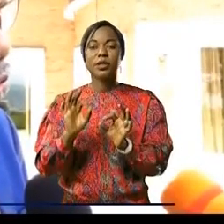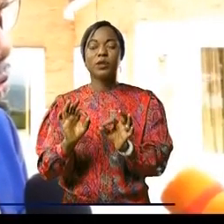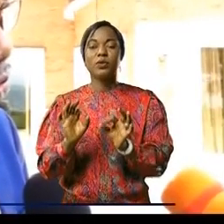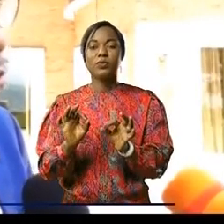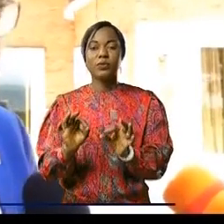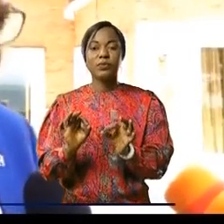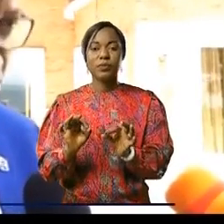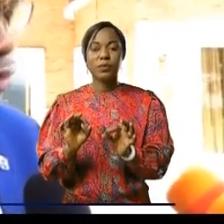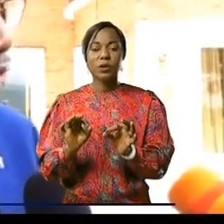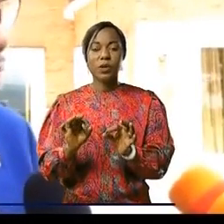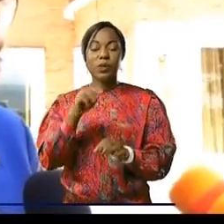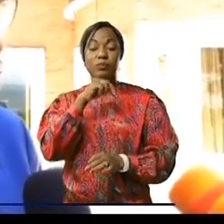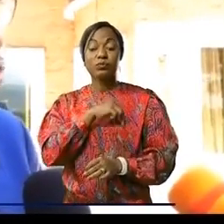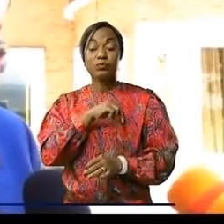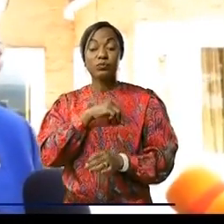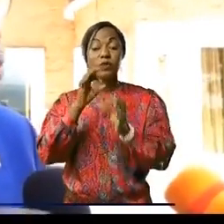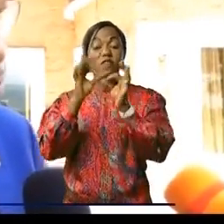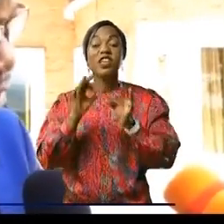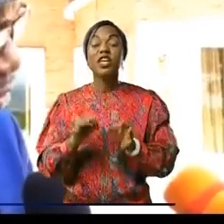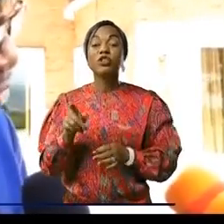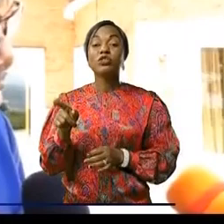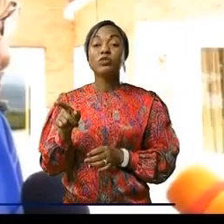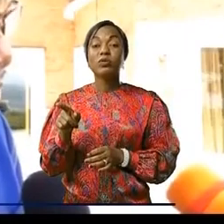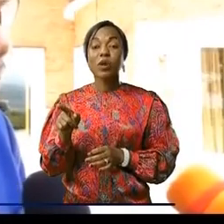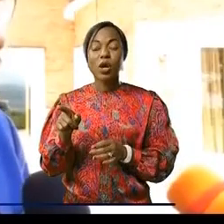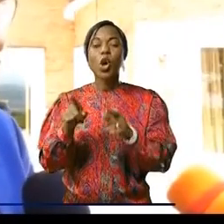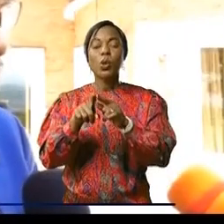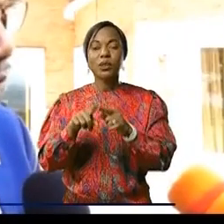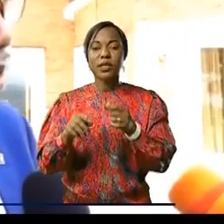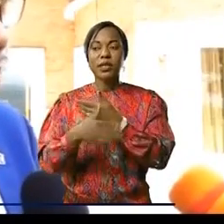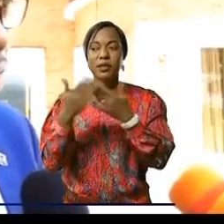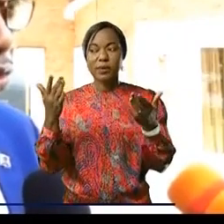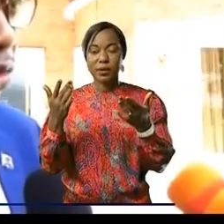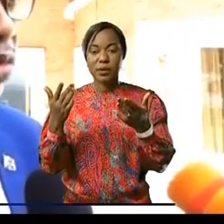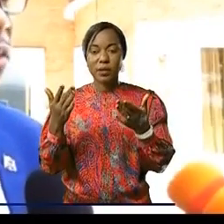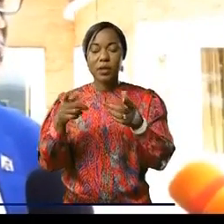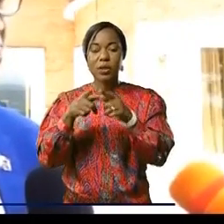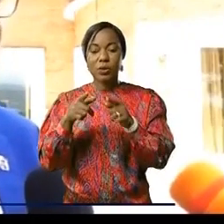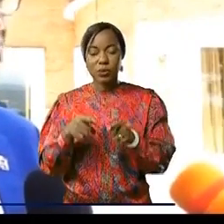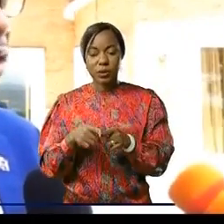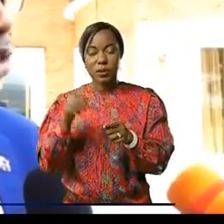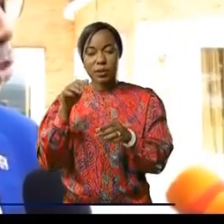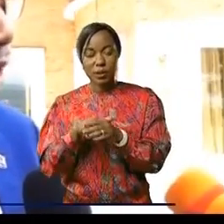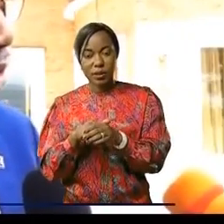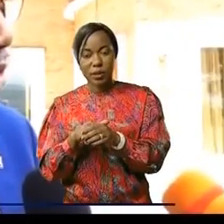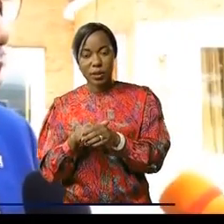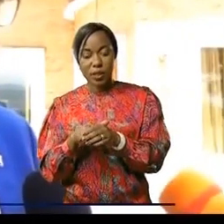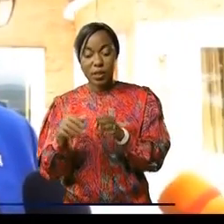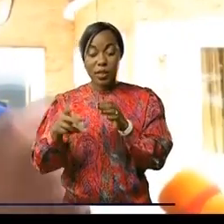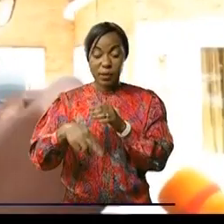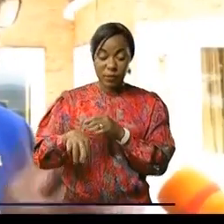fédéraux. Comme ici à Goma, nous avons la fédération urbaine dans la ville, nous avons la fédération dans l'entité rurale.